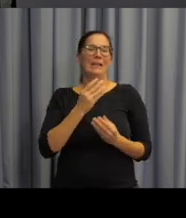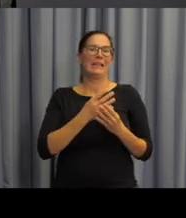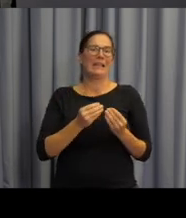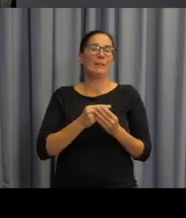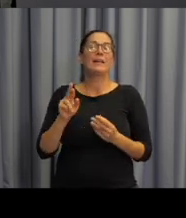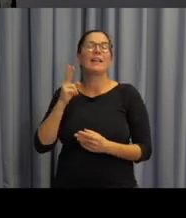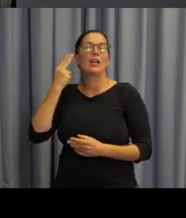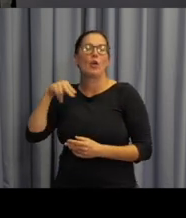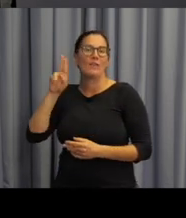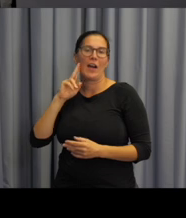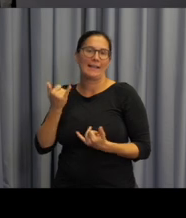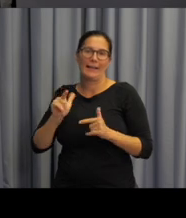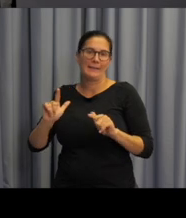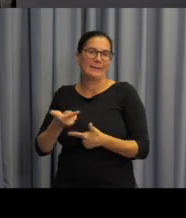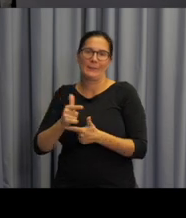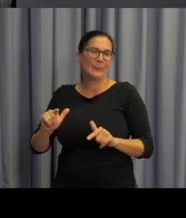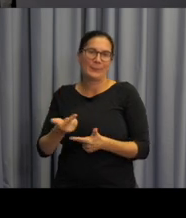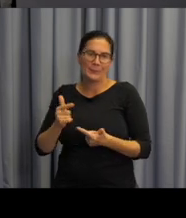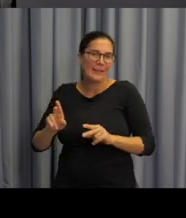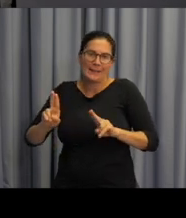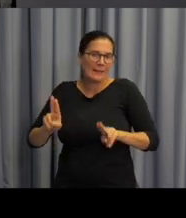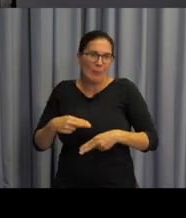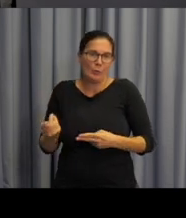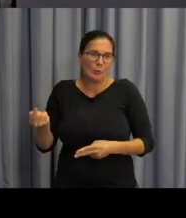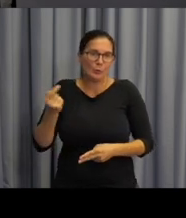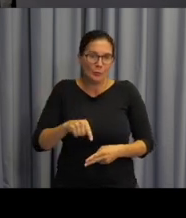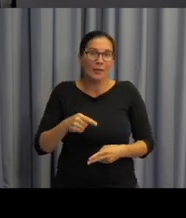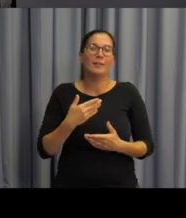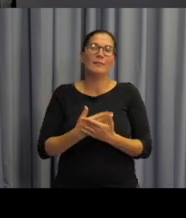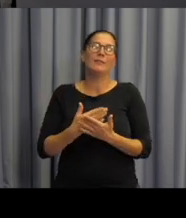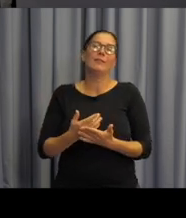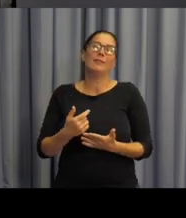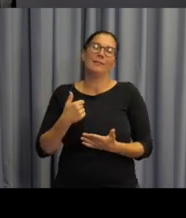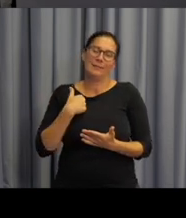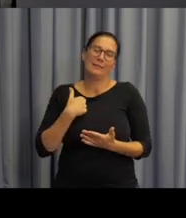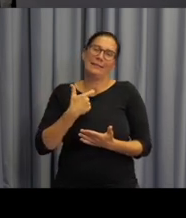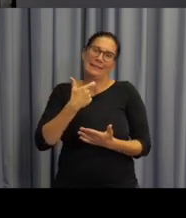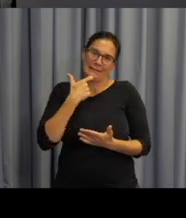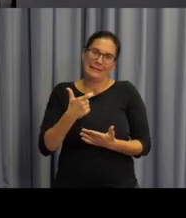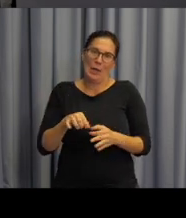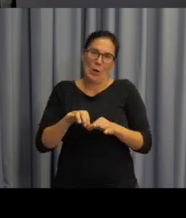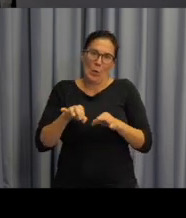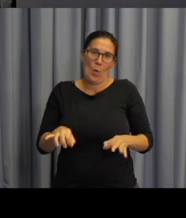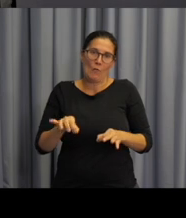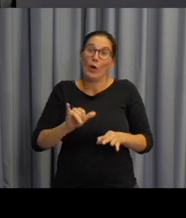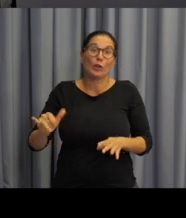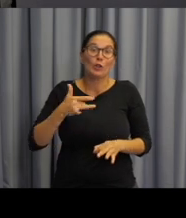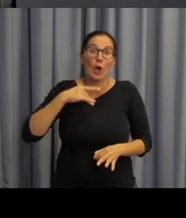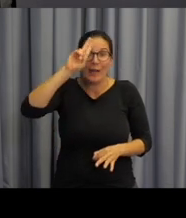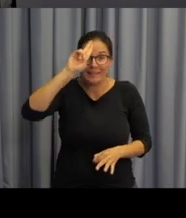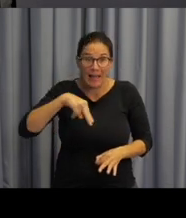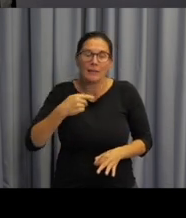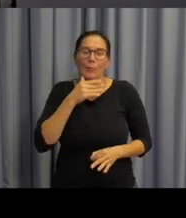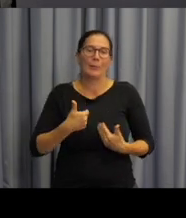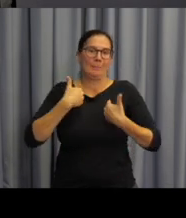zaznělo, tak Radka Nováková tady není možné, aby tady byla přítomná. Proto dovolte, abych se vám na úvod těm, kteří mě